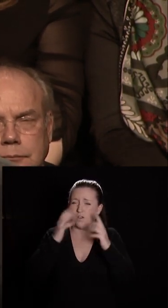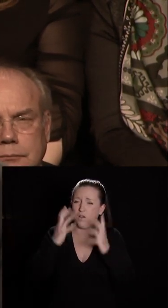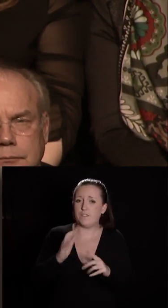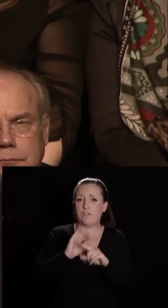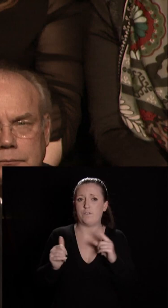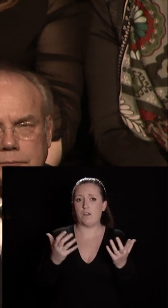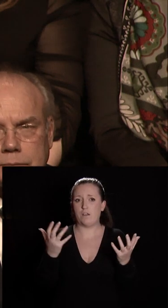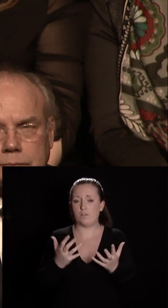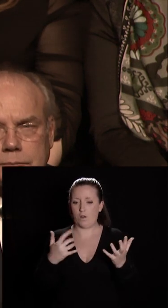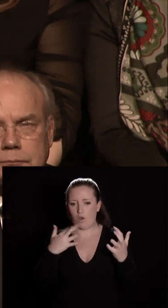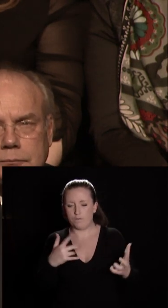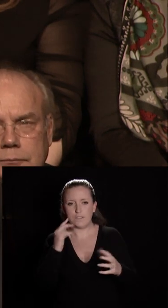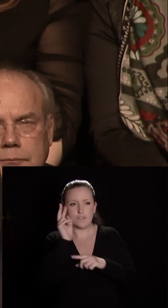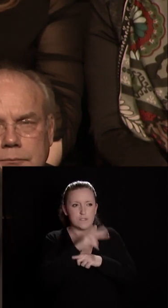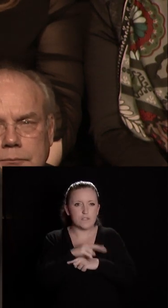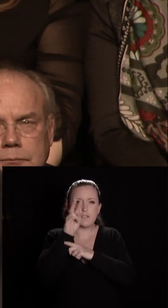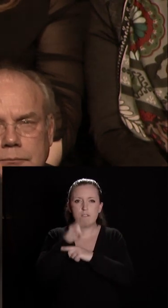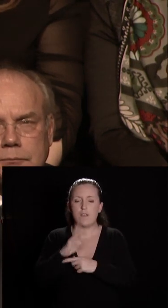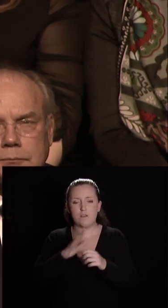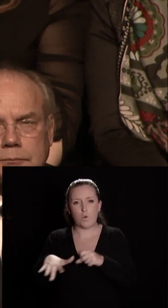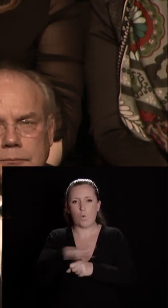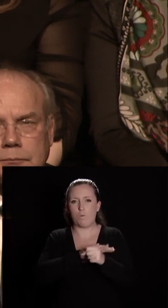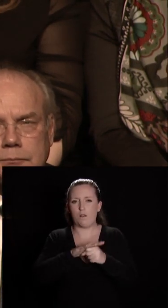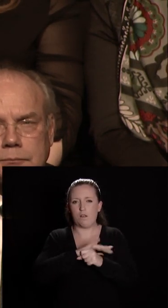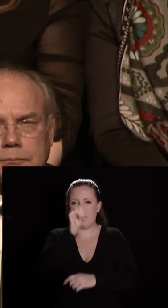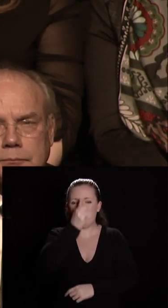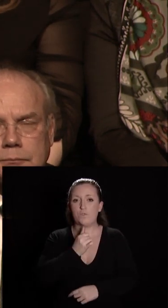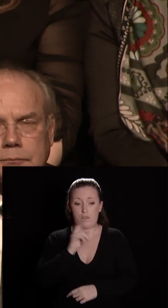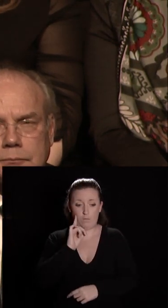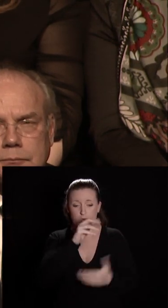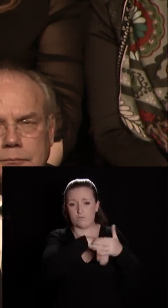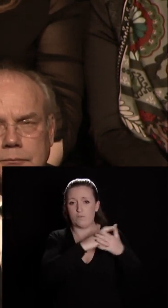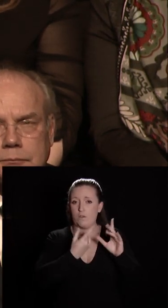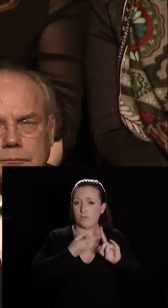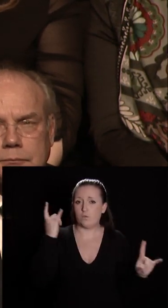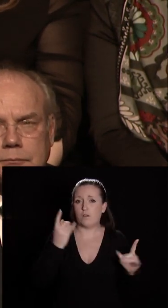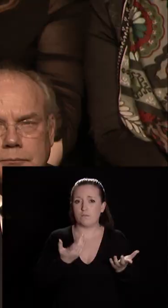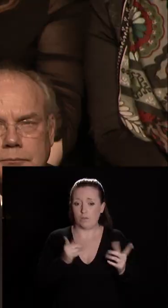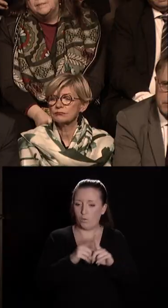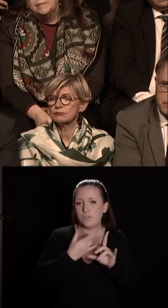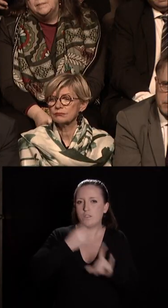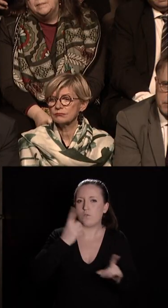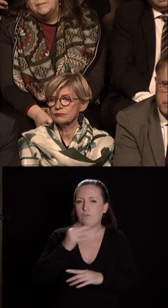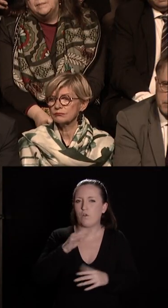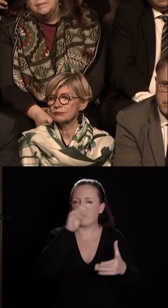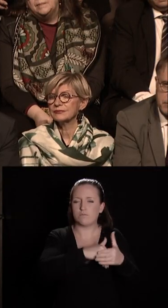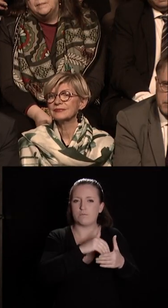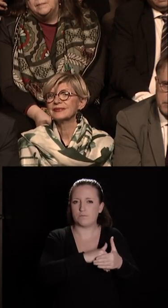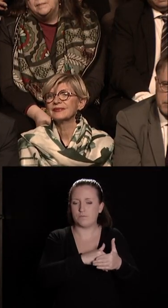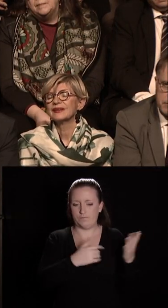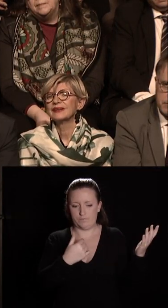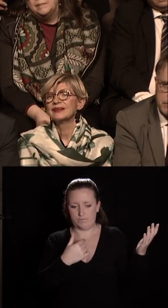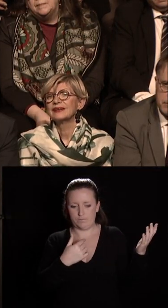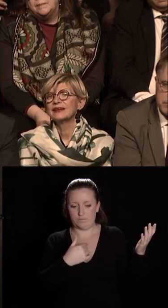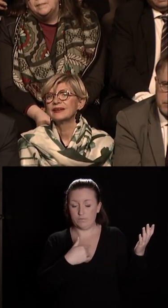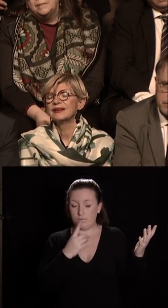'est visiter de fond en comble ce musée qui porte notre histoire et une grande partie de l'histoire de France j'ai été absolument